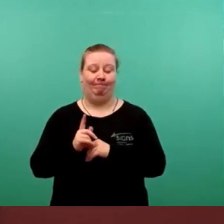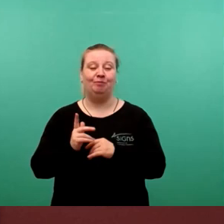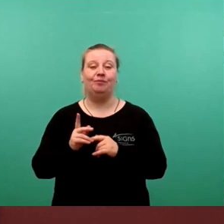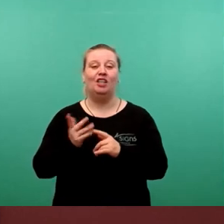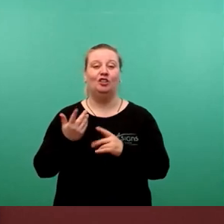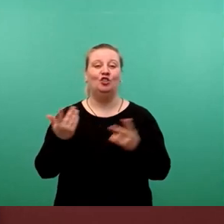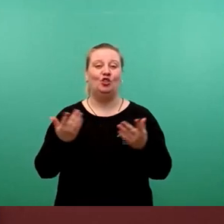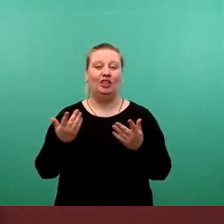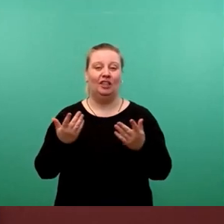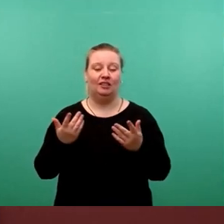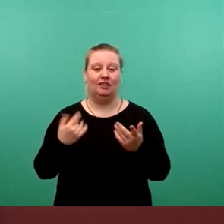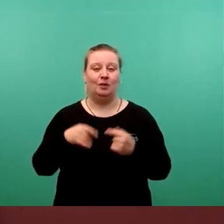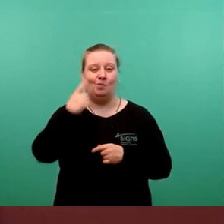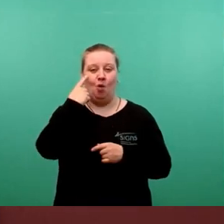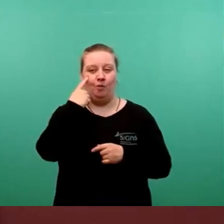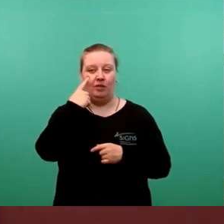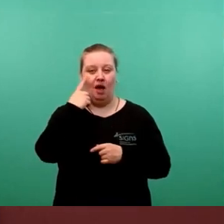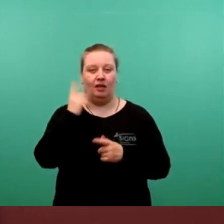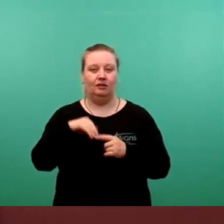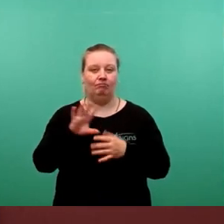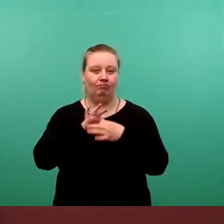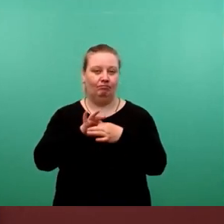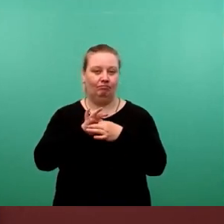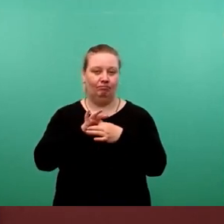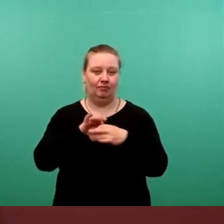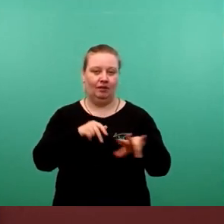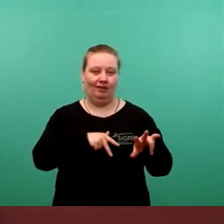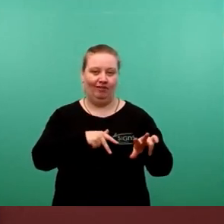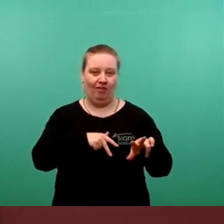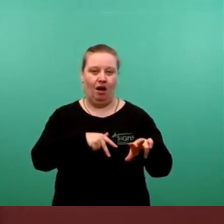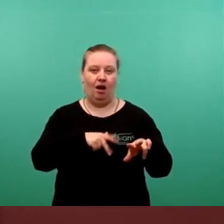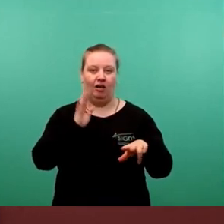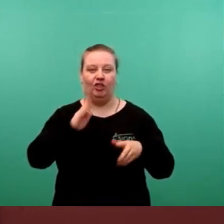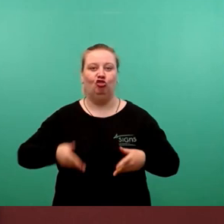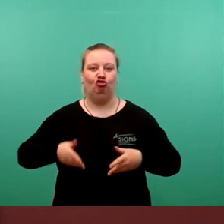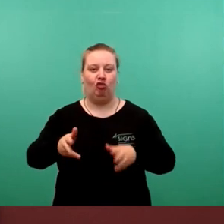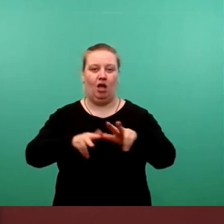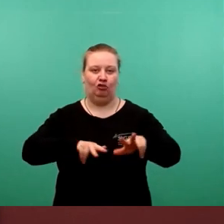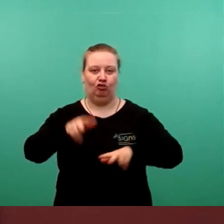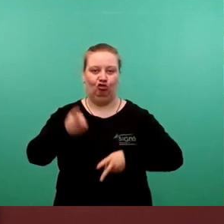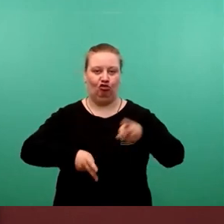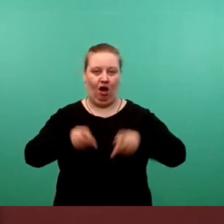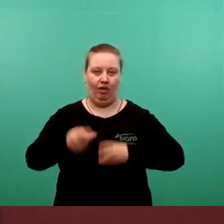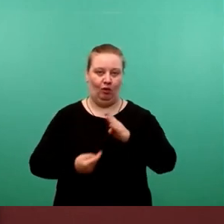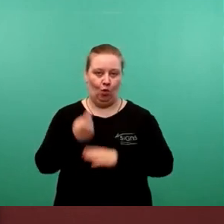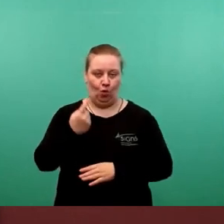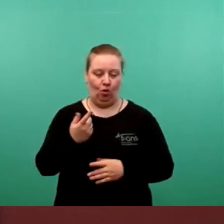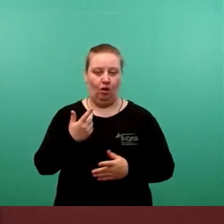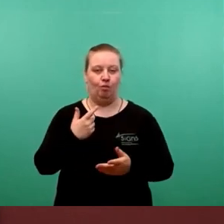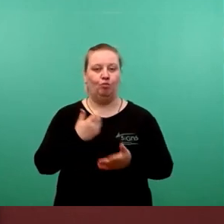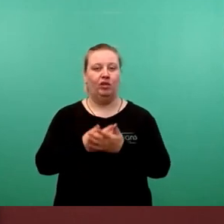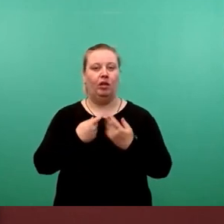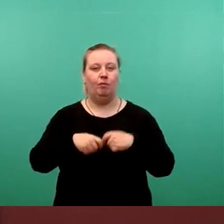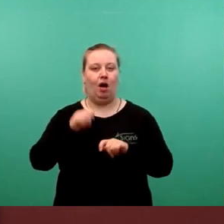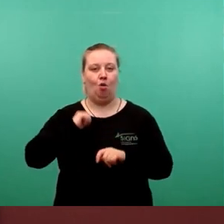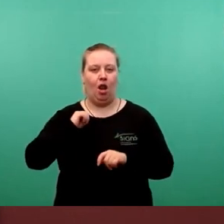die derzeitige Änderung erfolgte aufgrund der starken Straßenschäden. Diese wurden durch den zuständigen Baulastträger, das